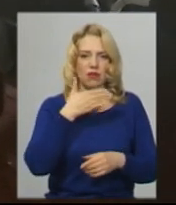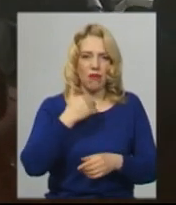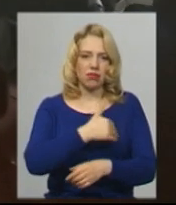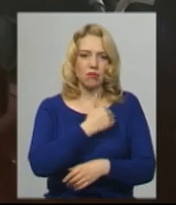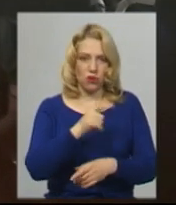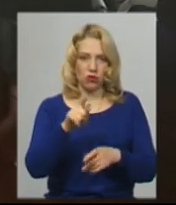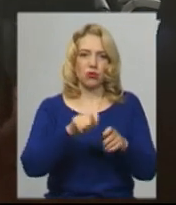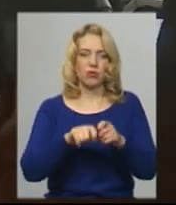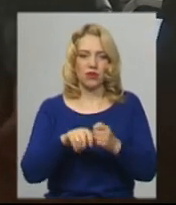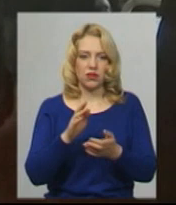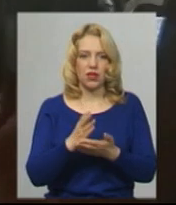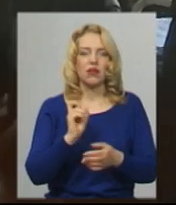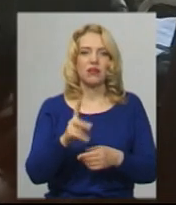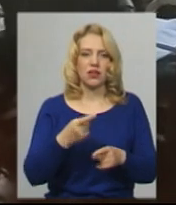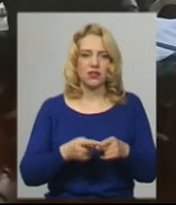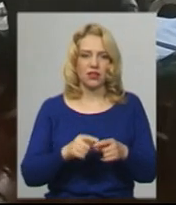відбувається?